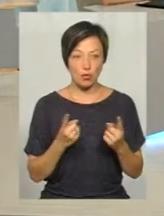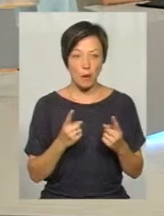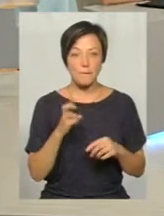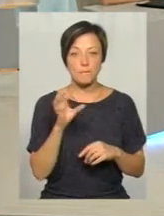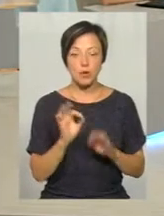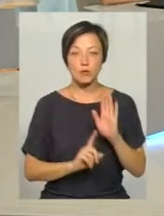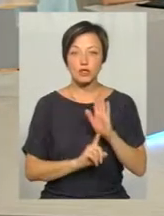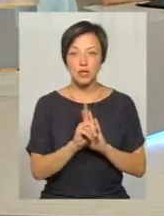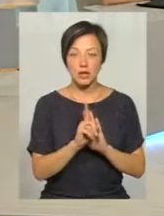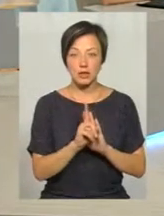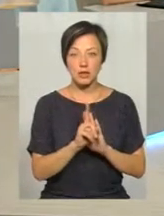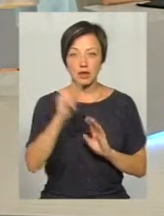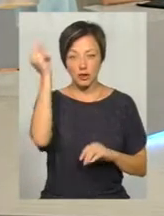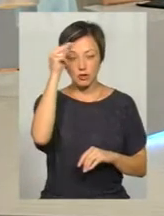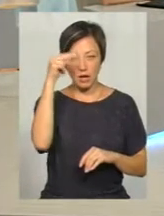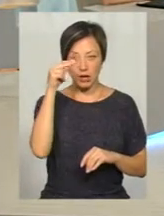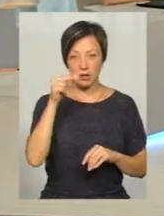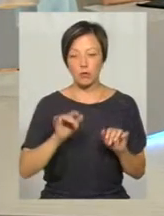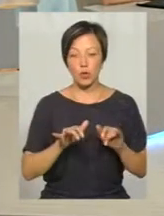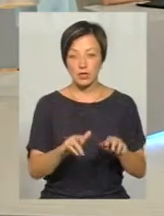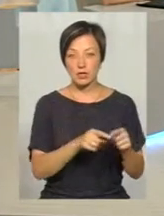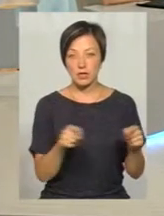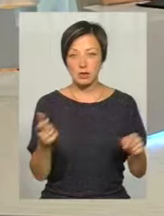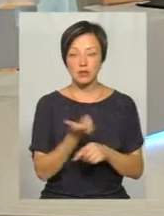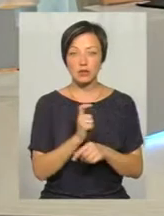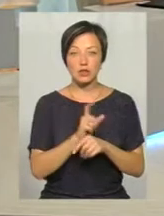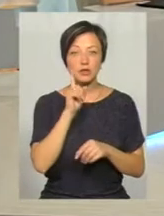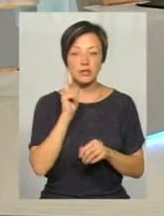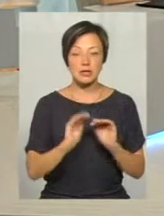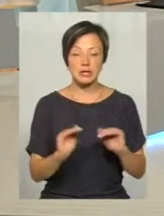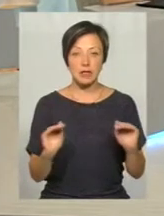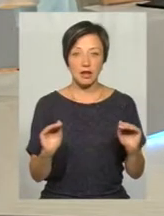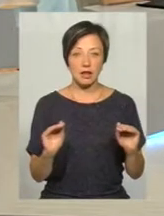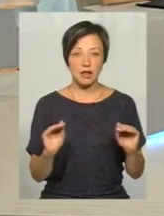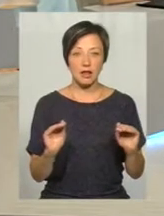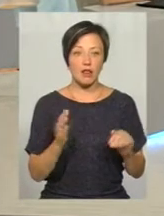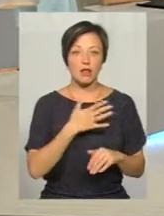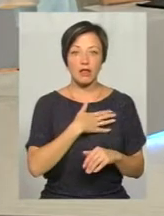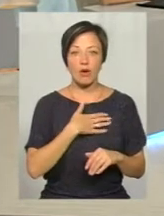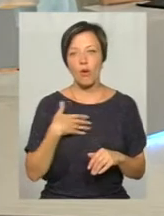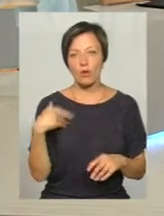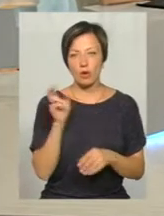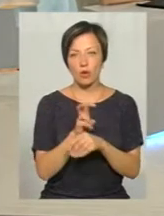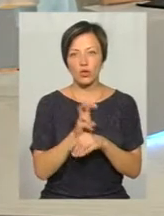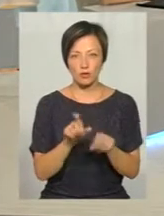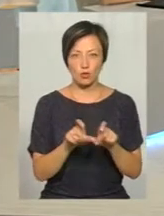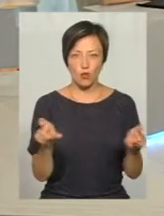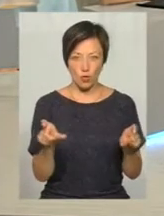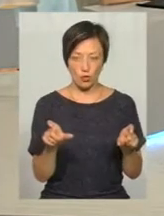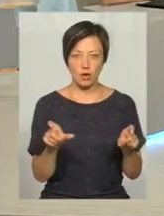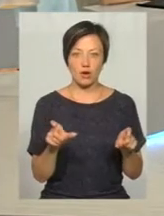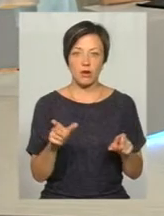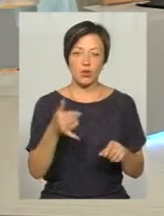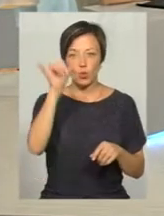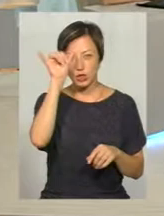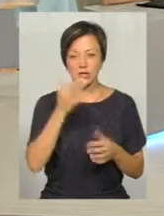Тому що починається навчальний процес, більшість підлітків не зовсім хочеться ходити в школу. І так само в